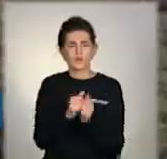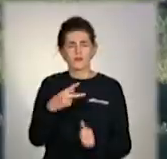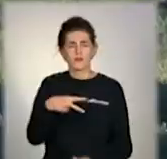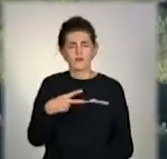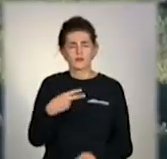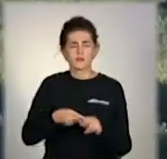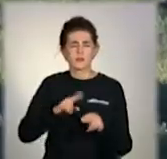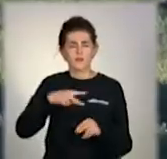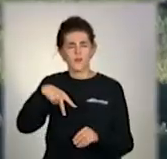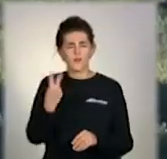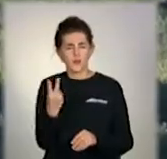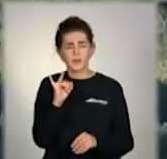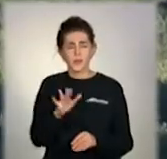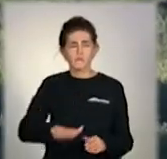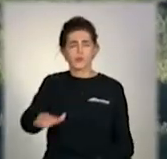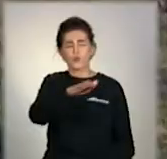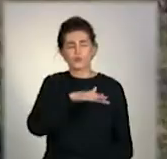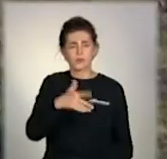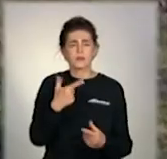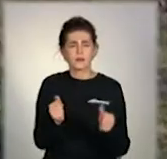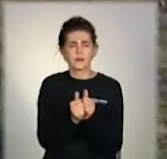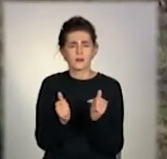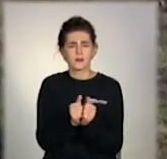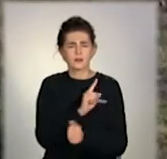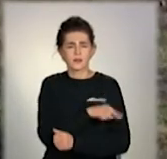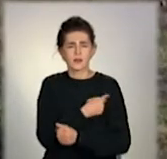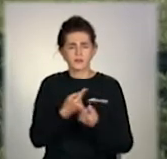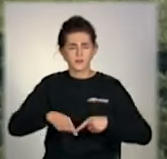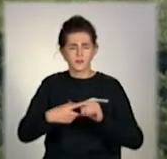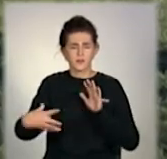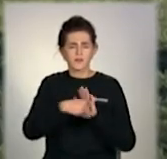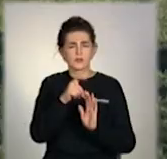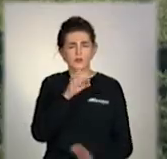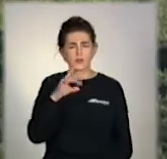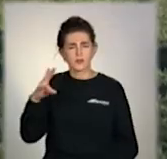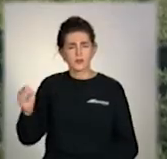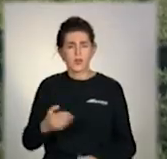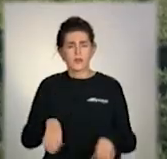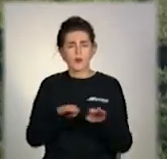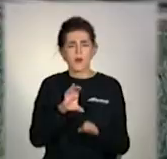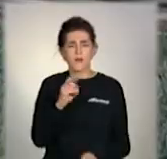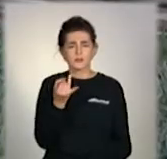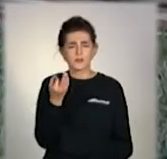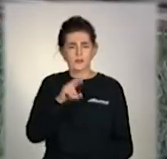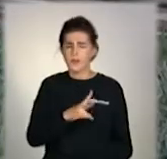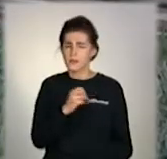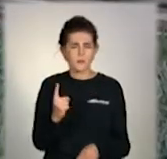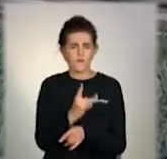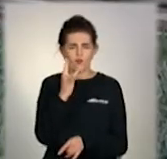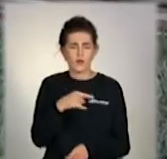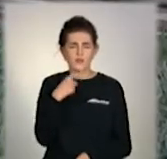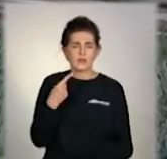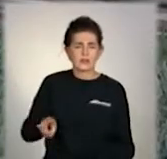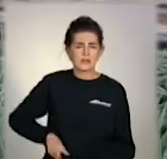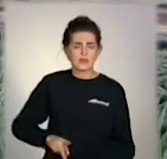і 22, і також на площадці, яка входить в санітарно-защитну зону. Така акція проходить вже не вперше, розповідає директор